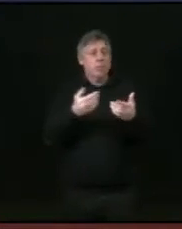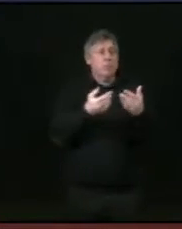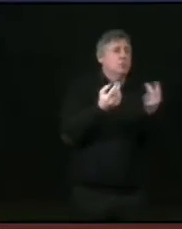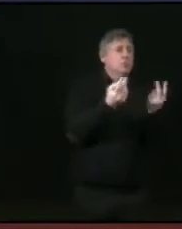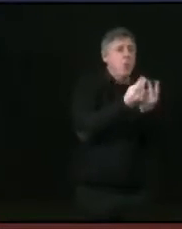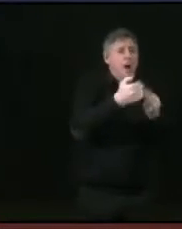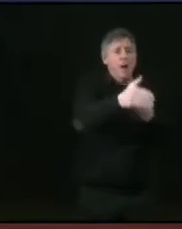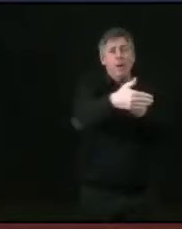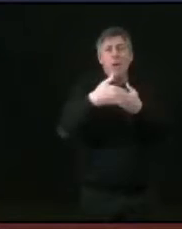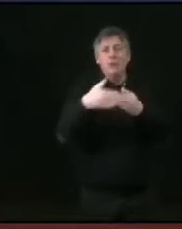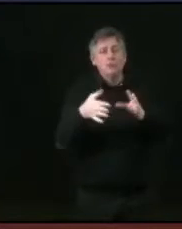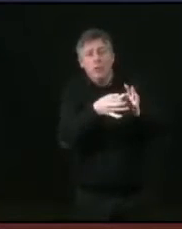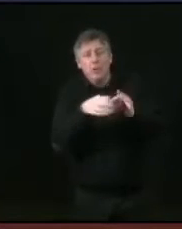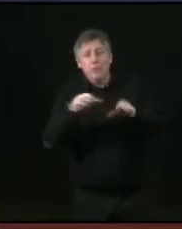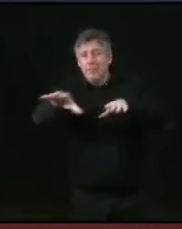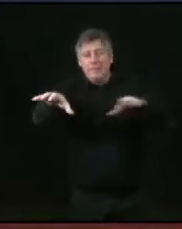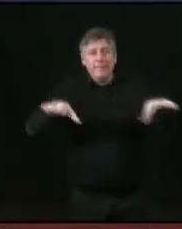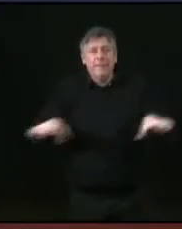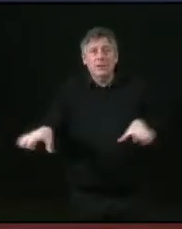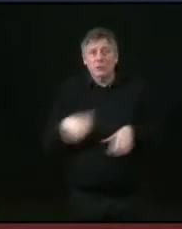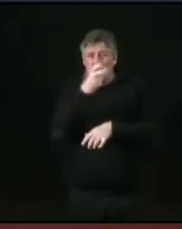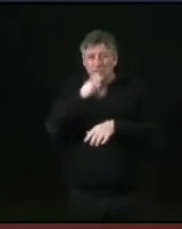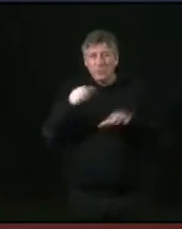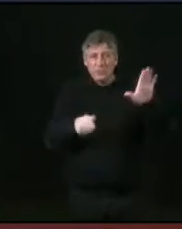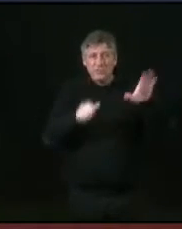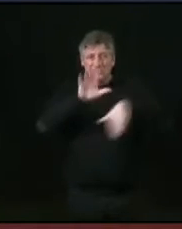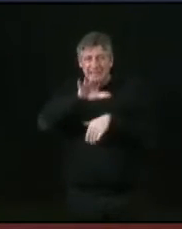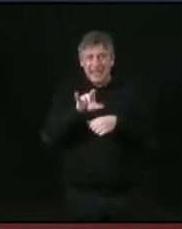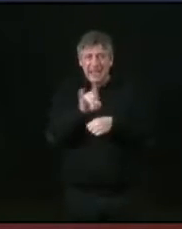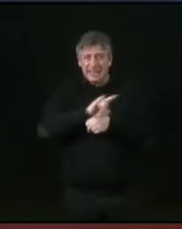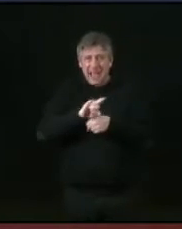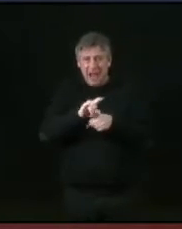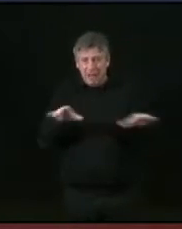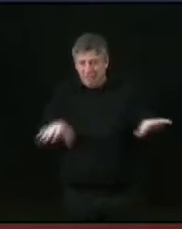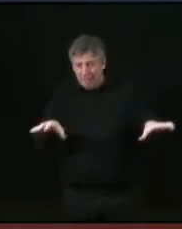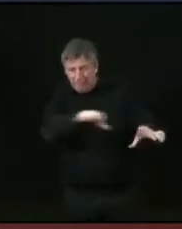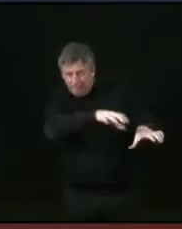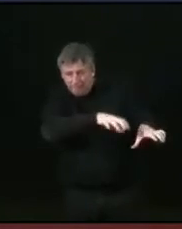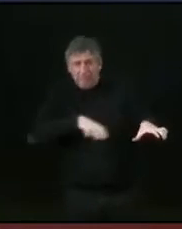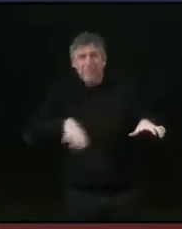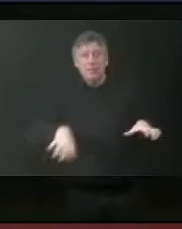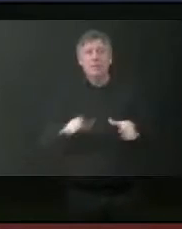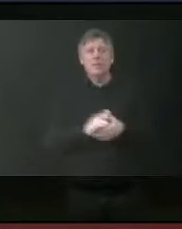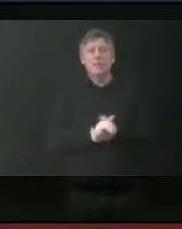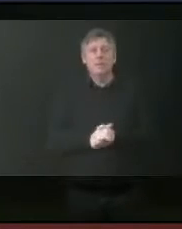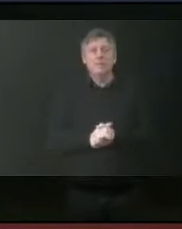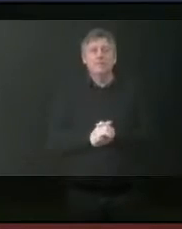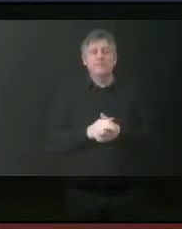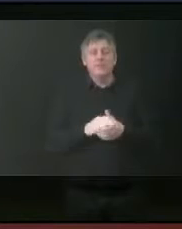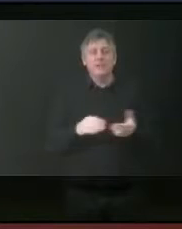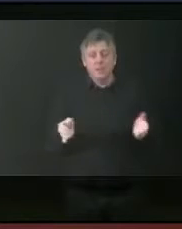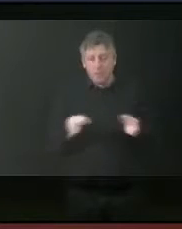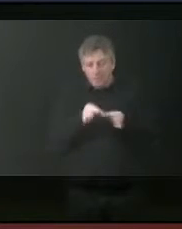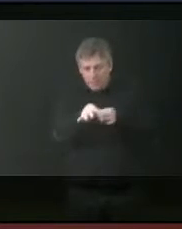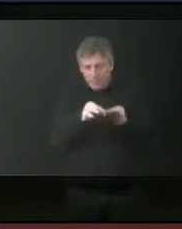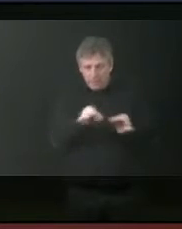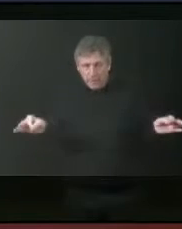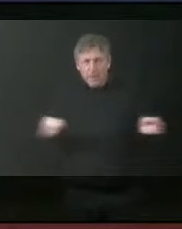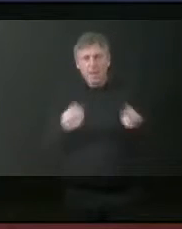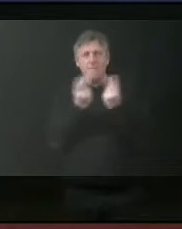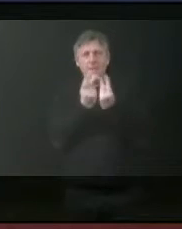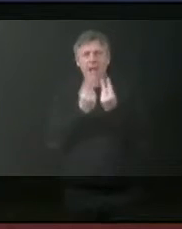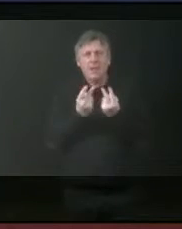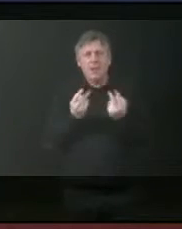Donc, nous sommes sur 365 hectares. Et d'ailleurs, celles et ceux qui calculent notre superficie en parc et jardin n